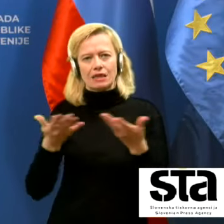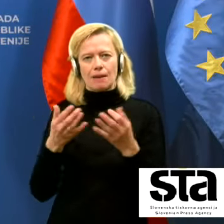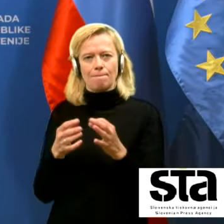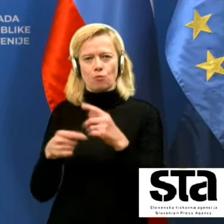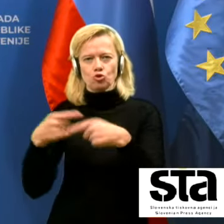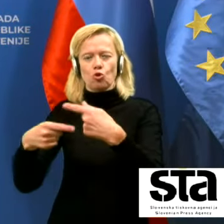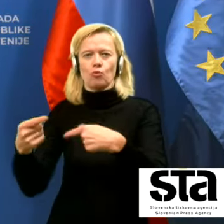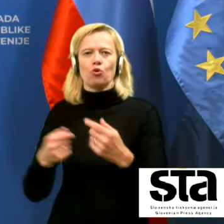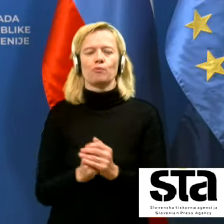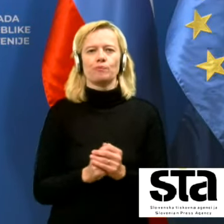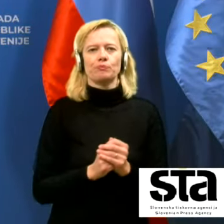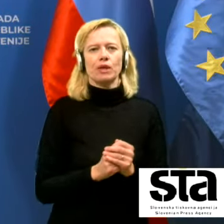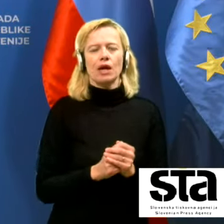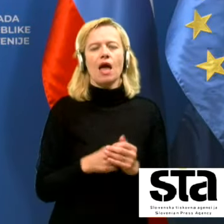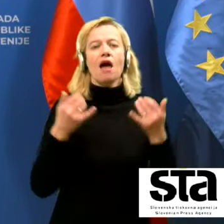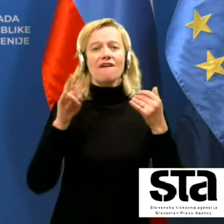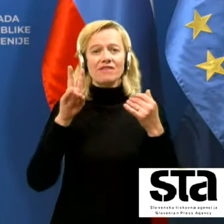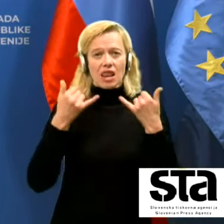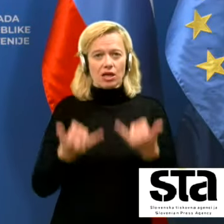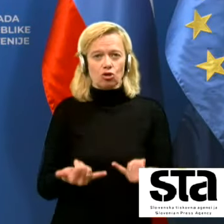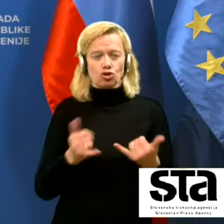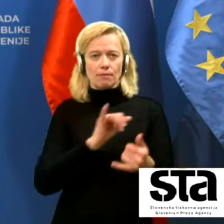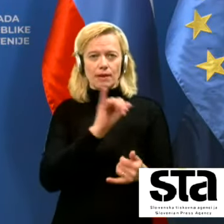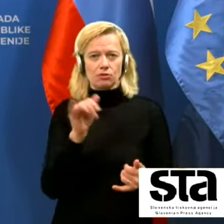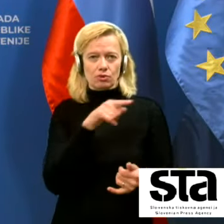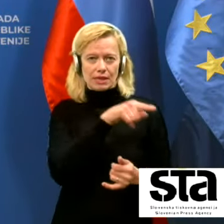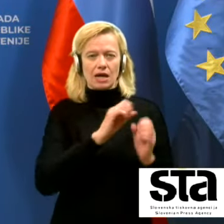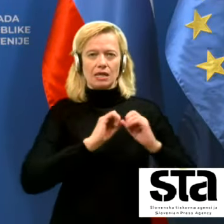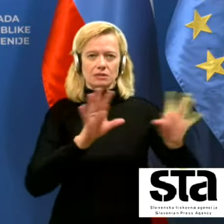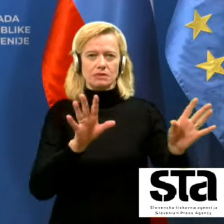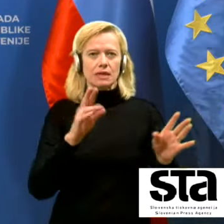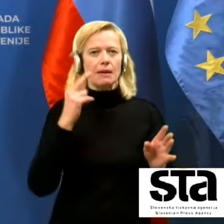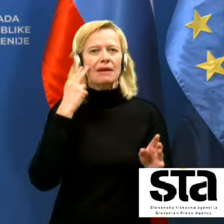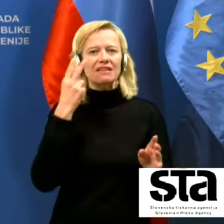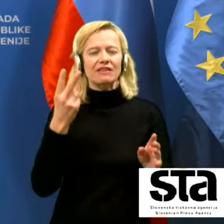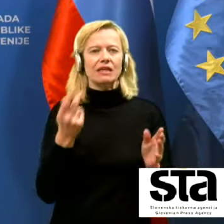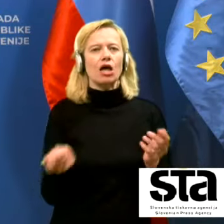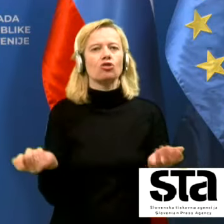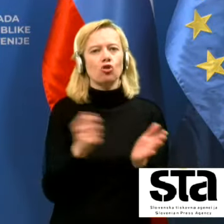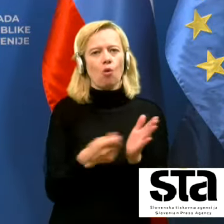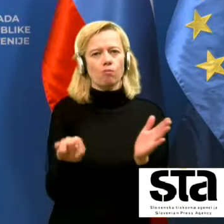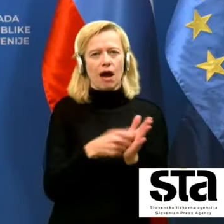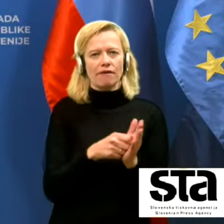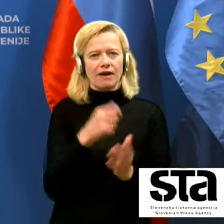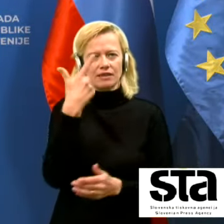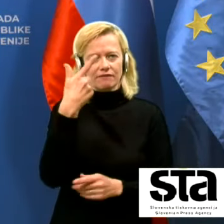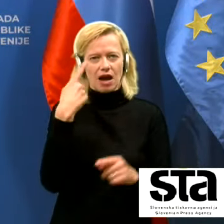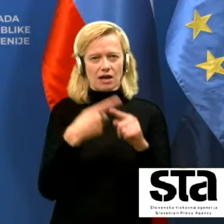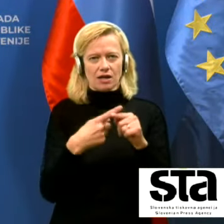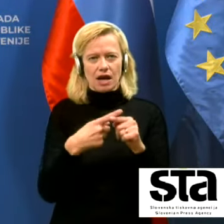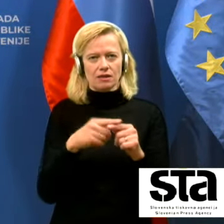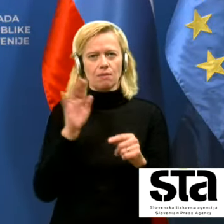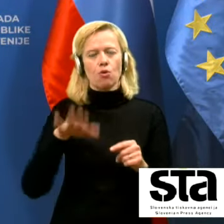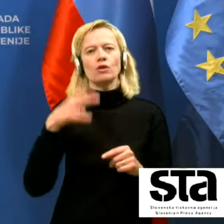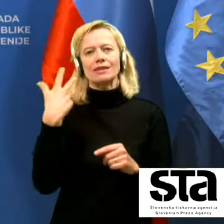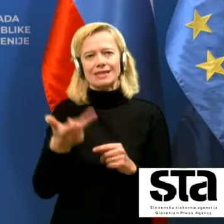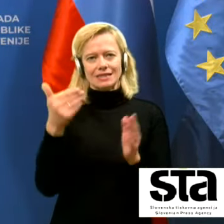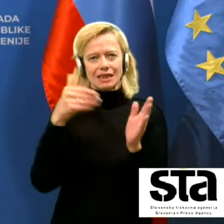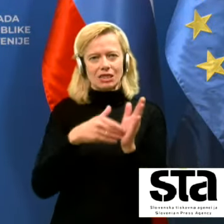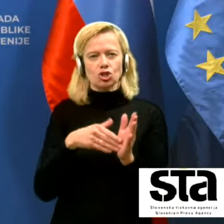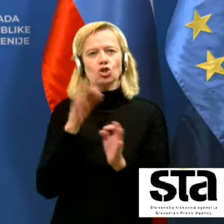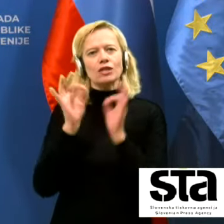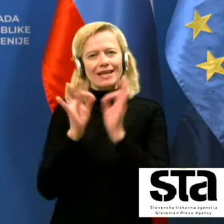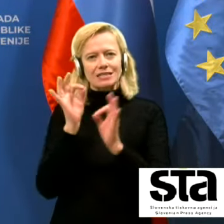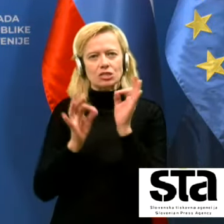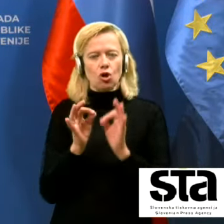Tako da v letošnjem letu je s tem razpisom, torej, predvidena dobava dvakrat po 30 tisoč testov